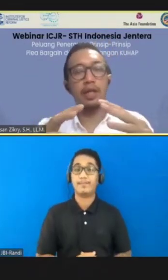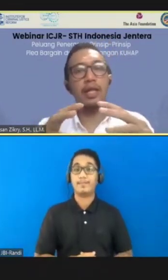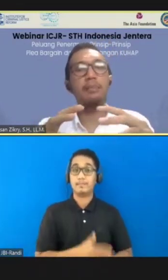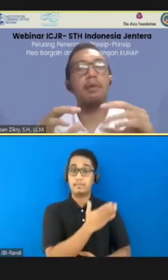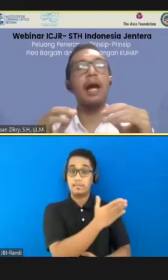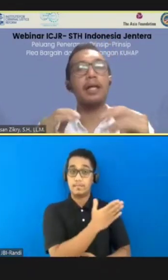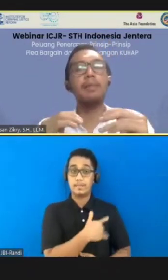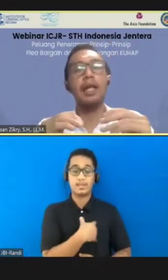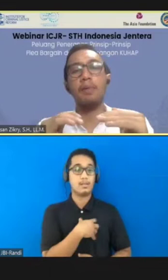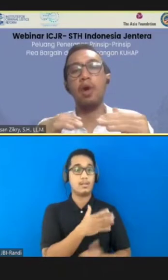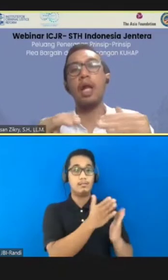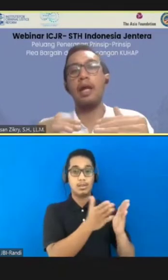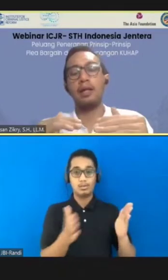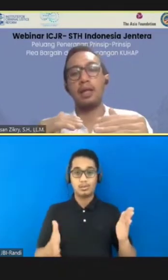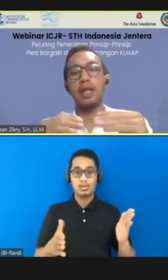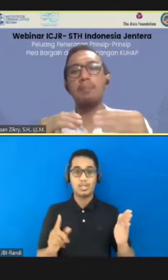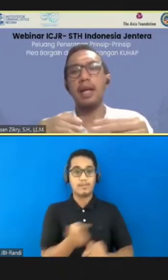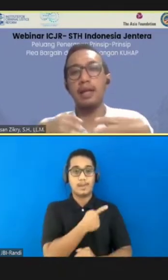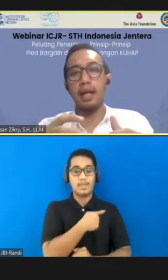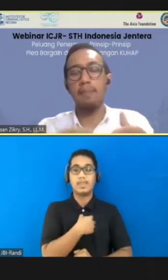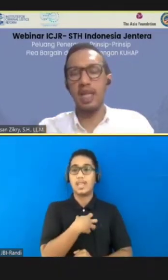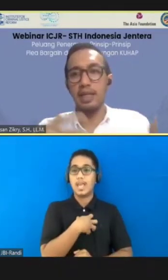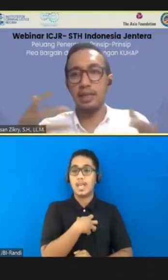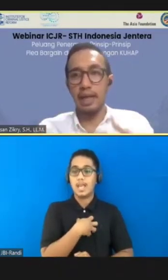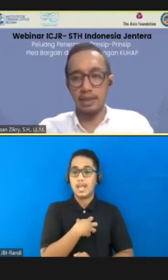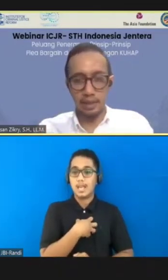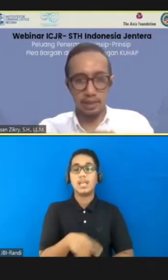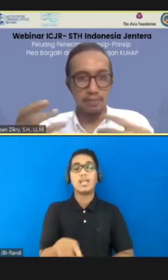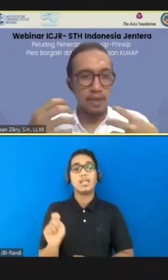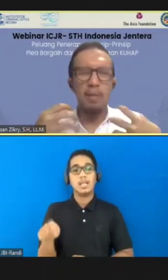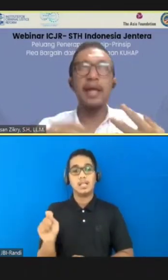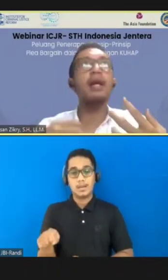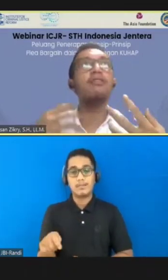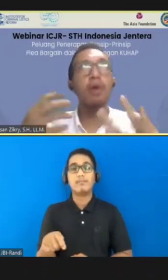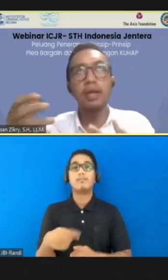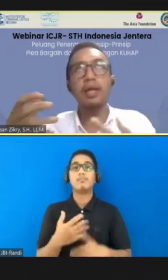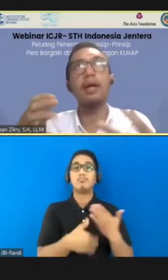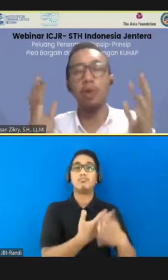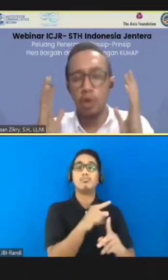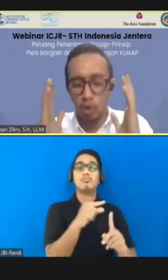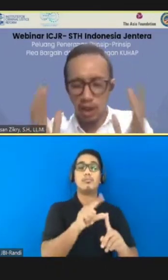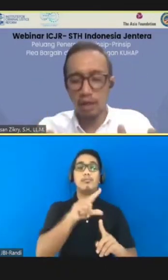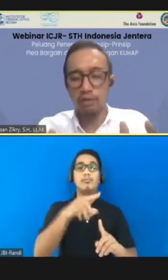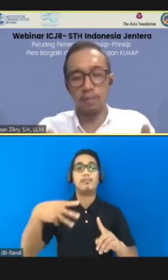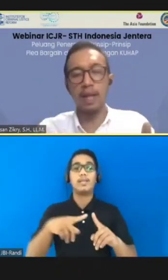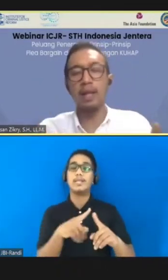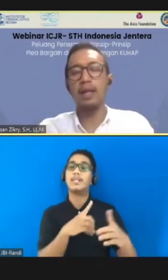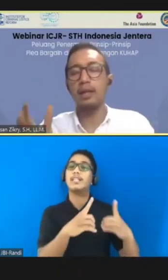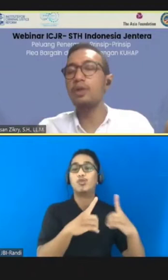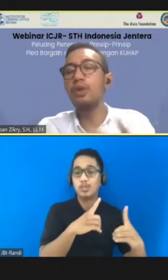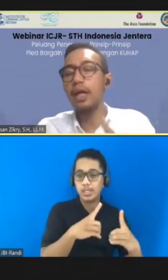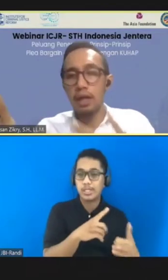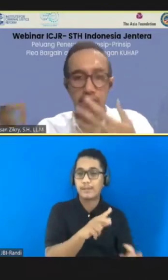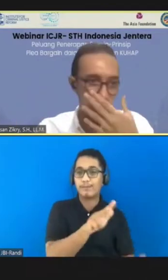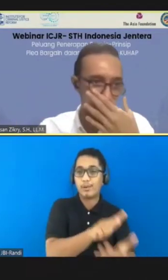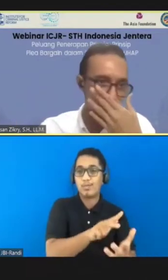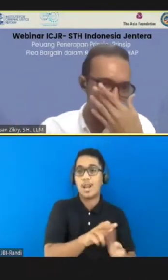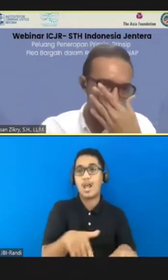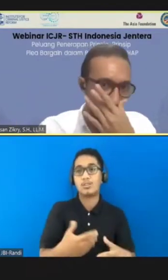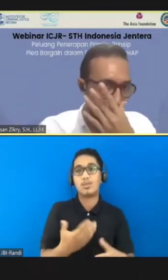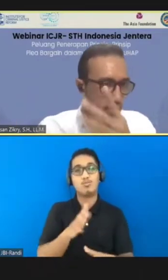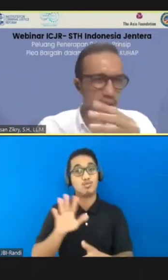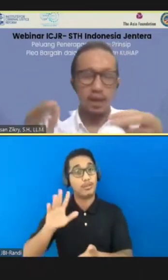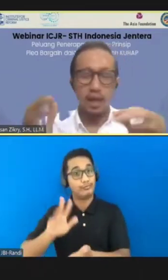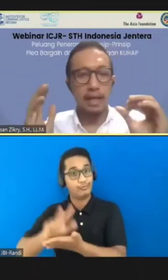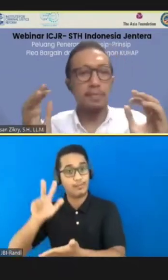harus diatur ketat, bahwa hakim tidak boleh terlibat dalam plea discussion. Baik yang khususnya yang formal, dan juga yang informal.